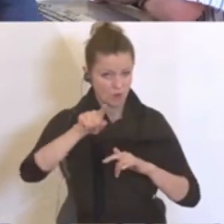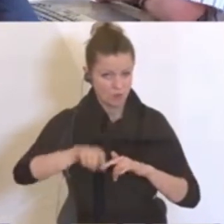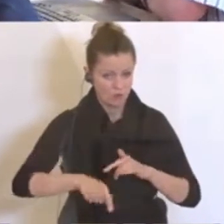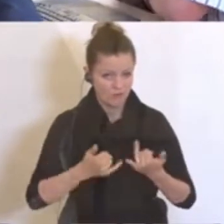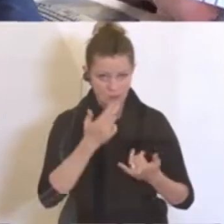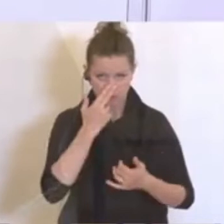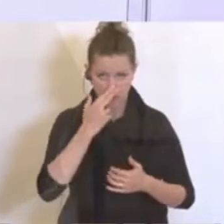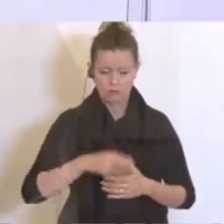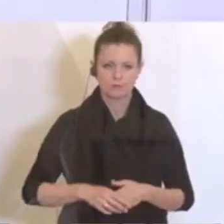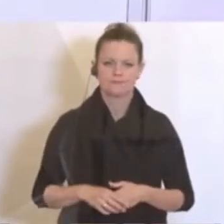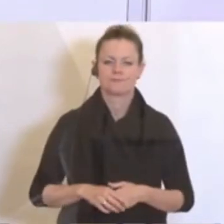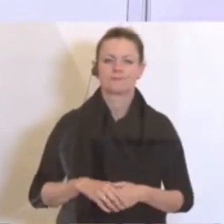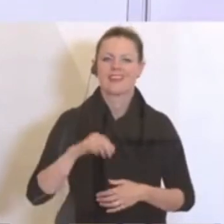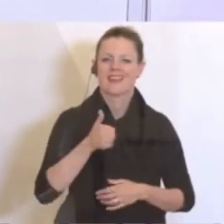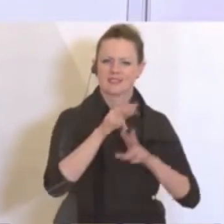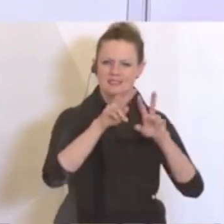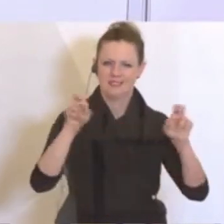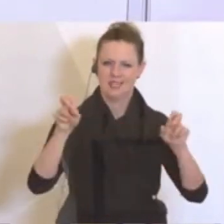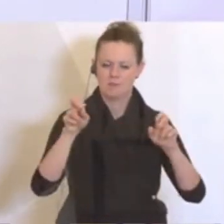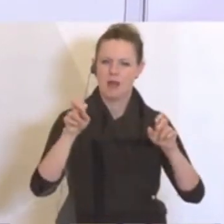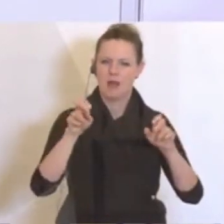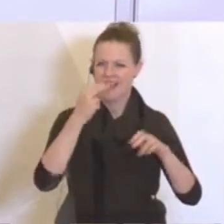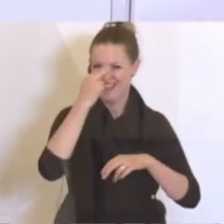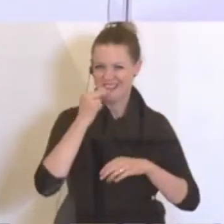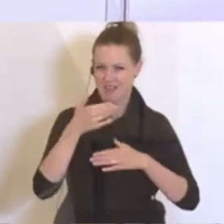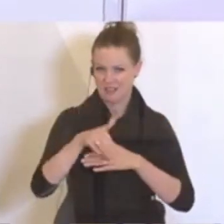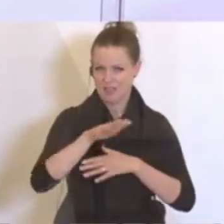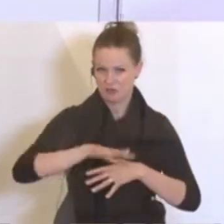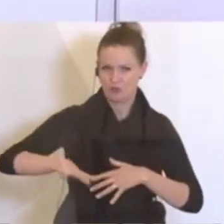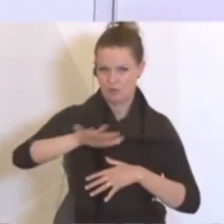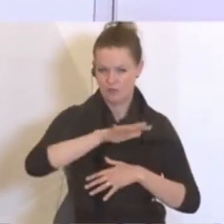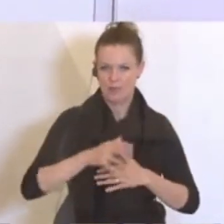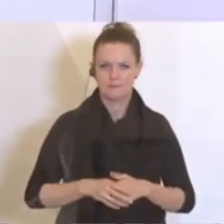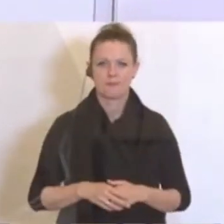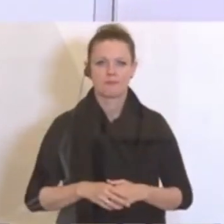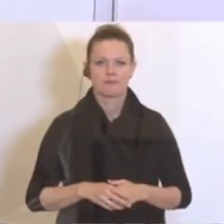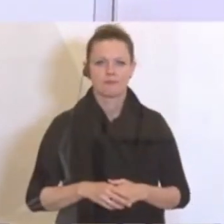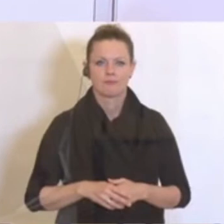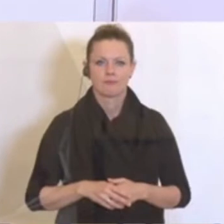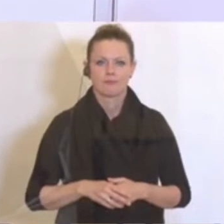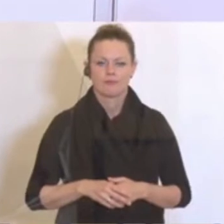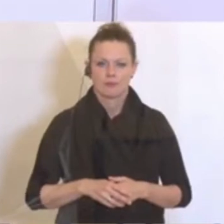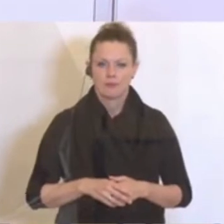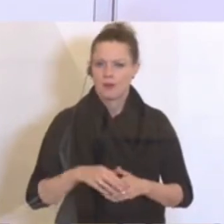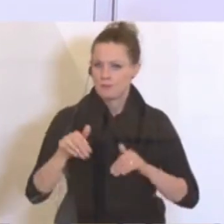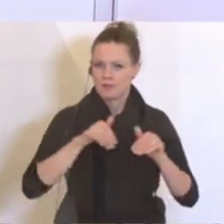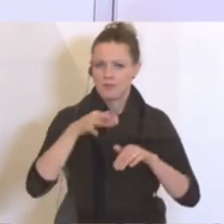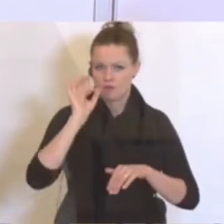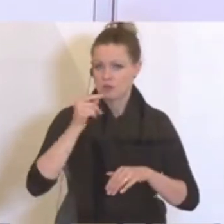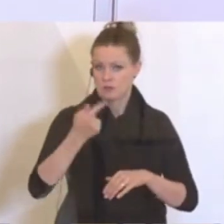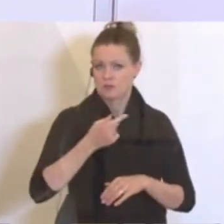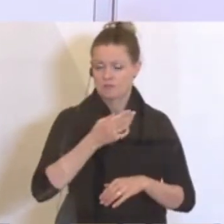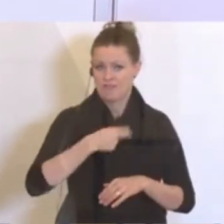Also vielleicht einmal zur ersten Frage. Nach Gastronomie, da arbeitet die zuständige Ministerin gemeinsam